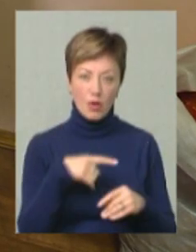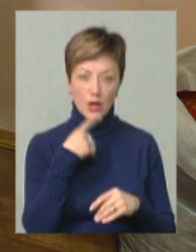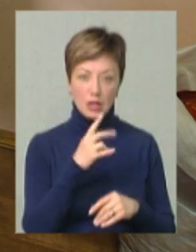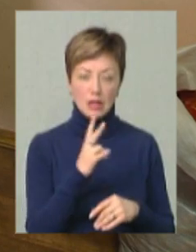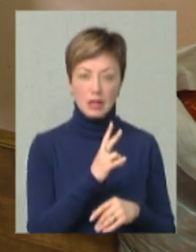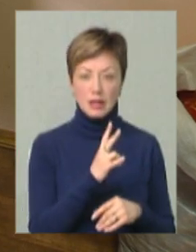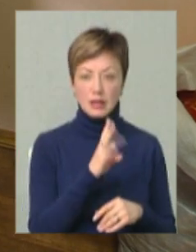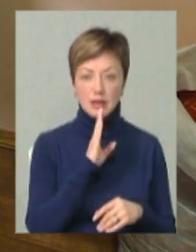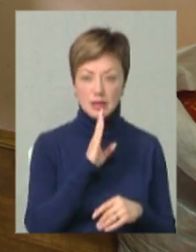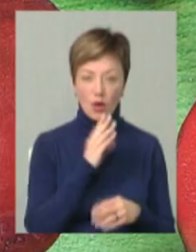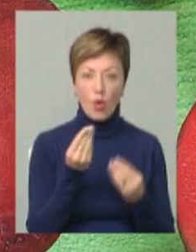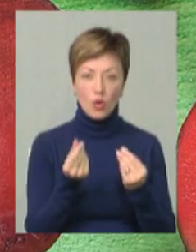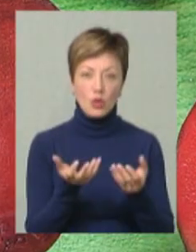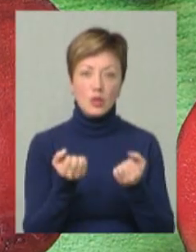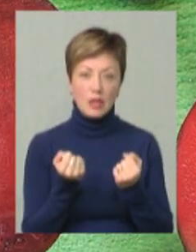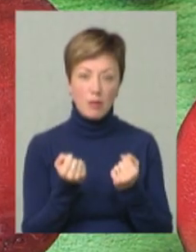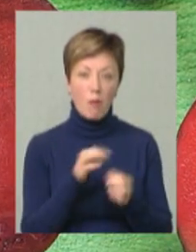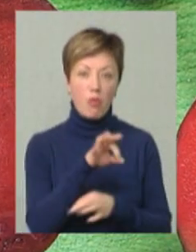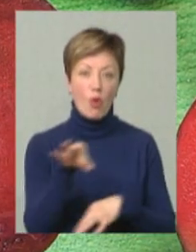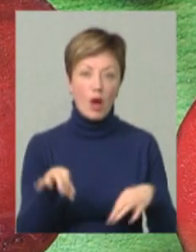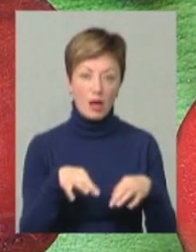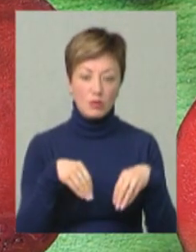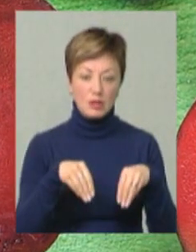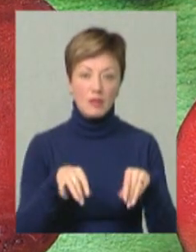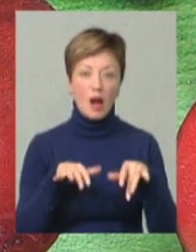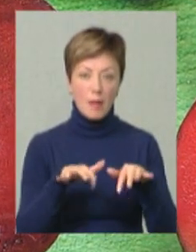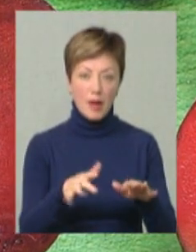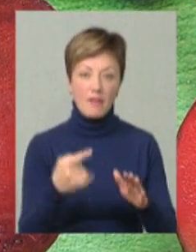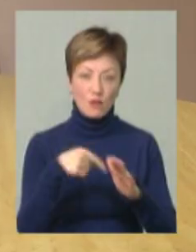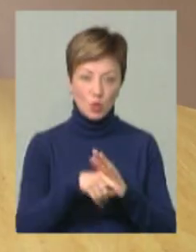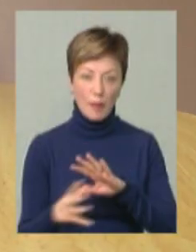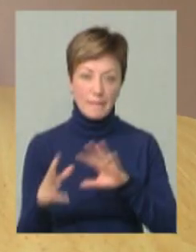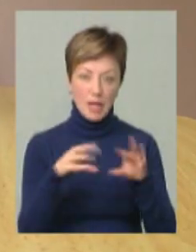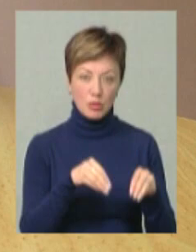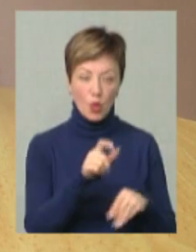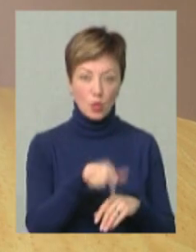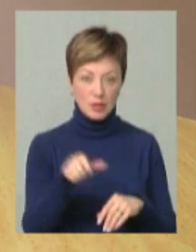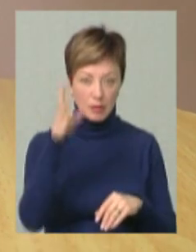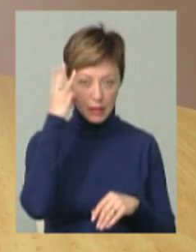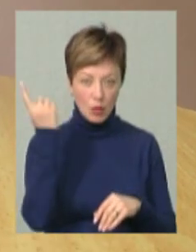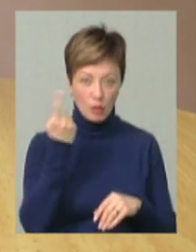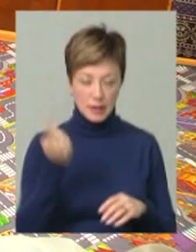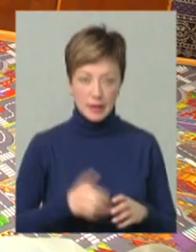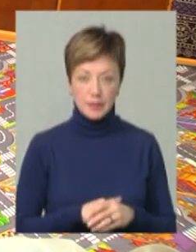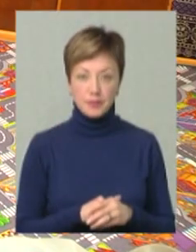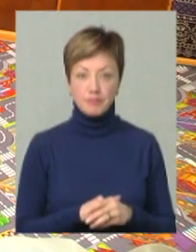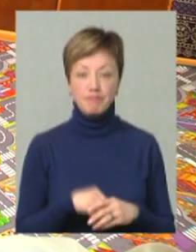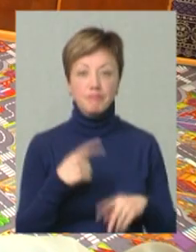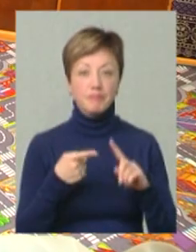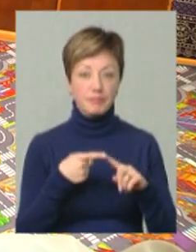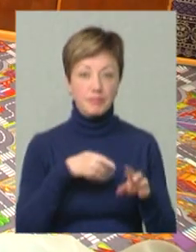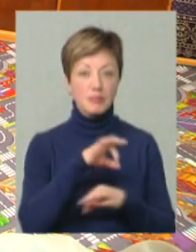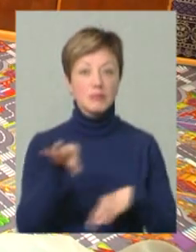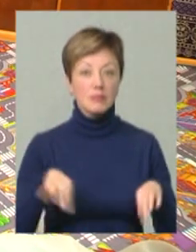Наталія Шмурікова. Кошти на них отримали в межах проєкту посівна кампанія для внутрішньопереміщених осіб у Хмельницькій області. Перший